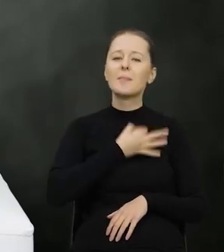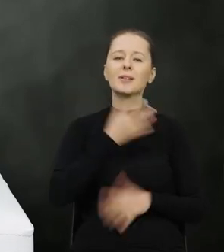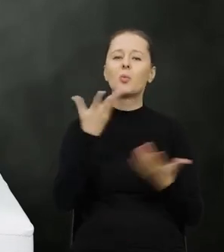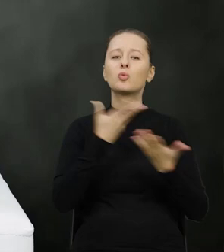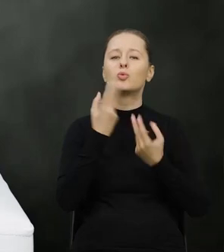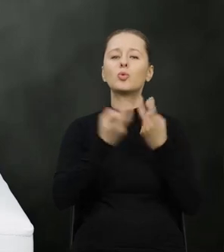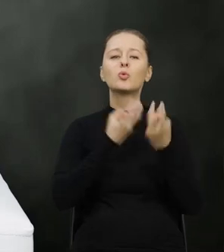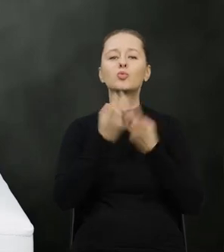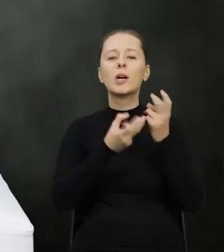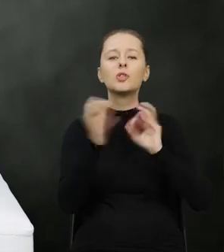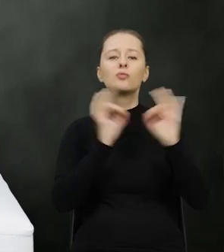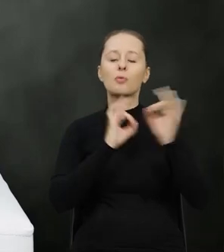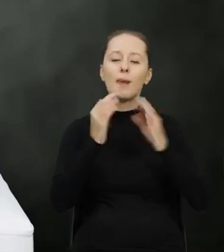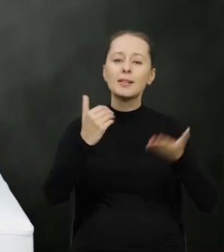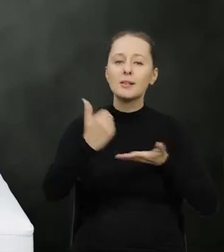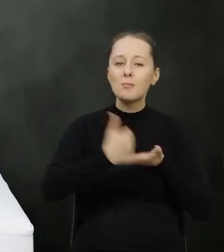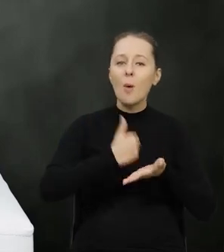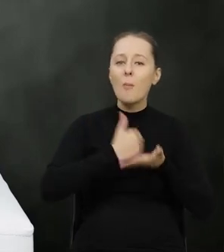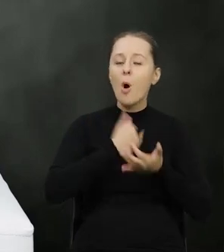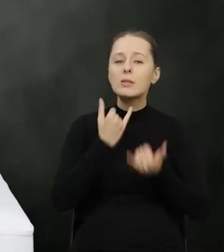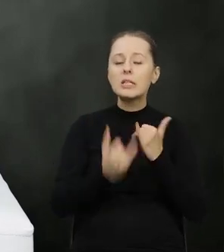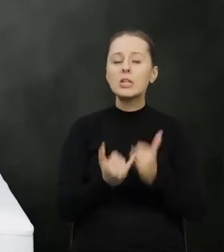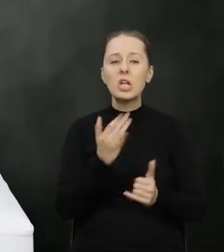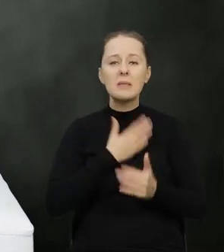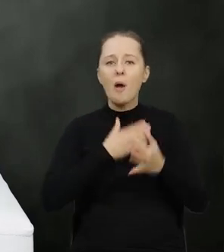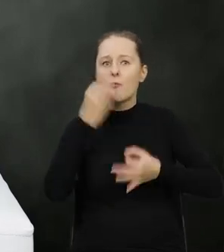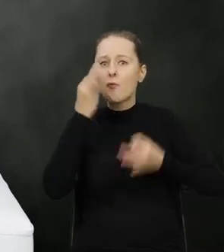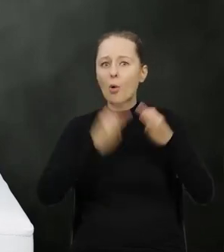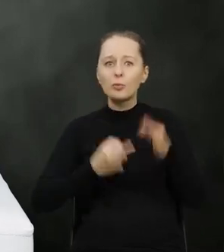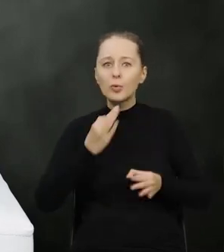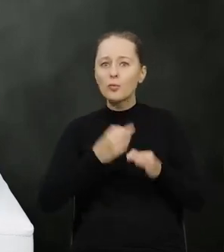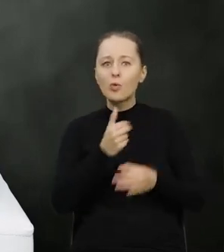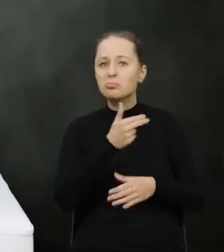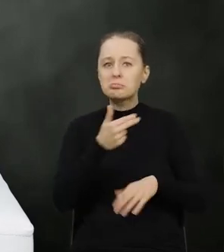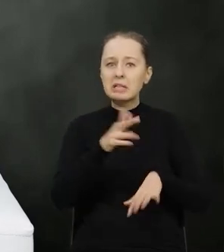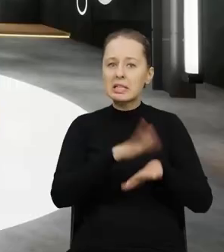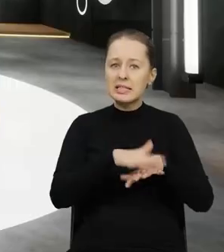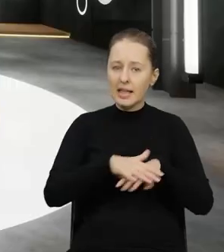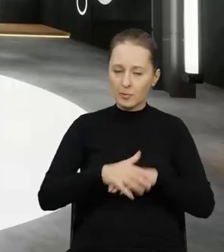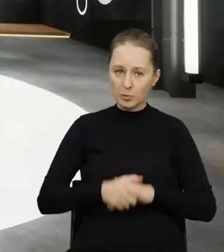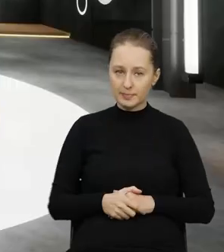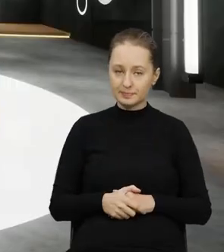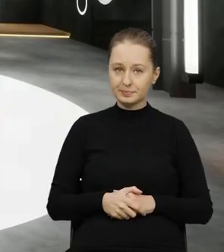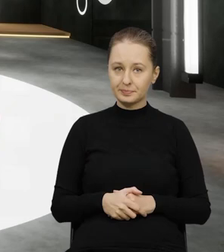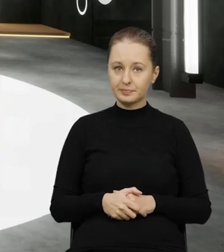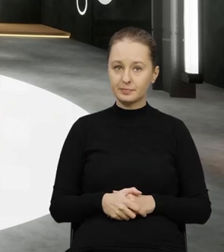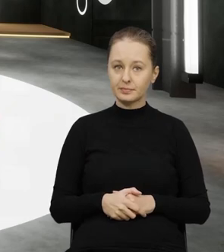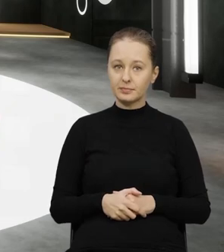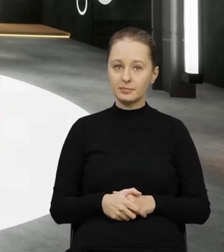zapytał gdzie szukać informacji pomocy w przypadku gdy mamy wątpliwości dotyczące tego systemu.